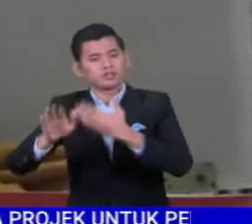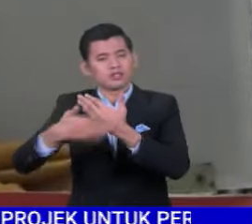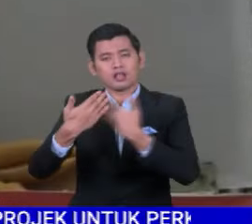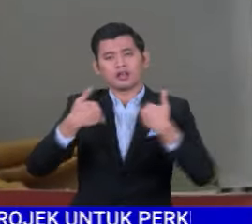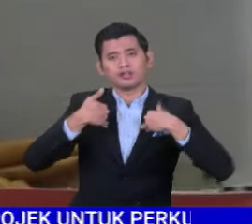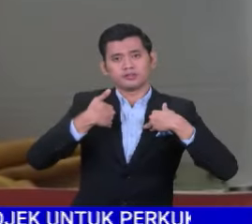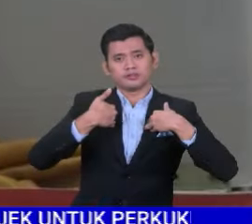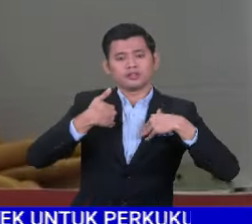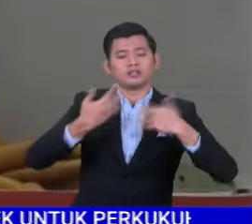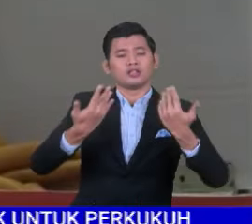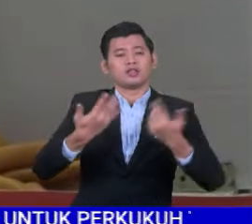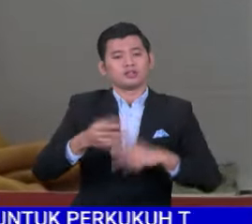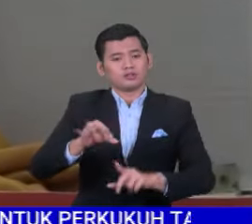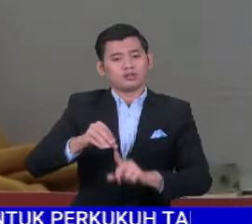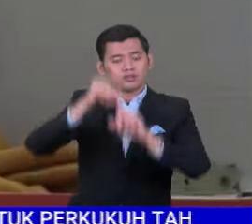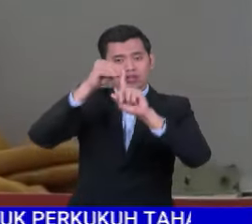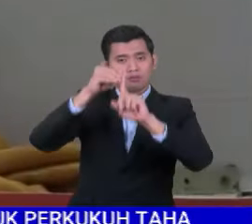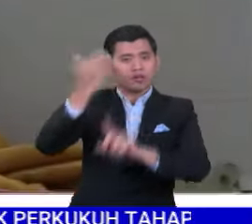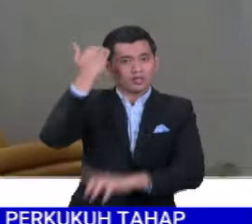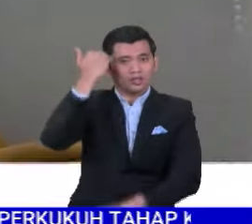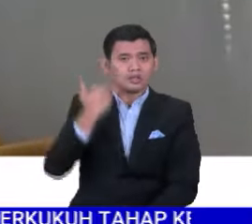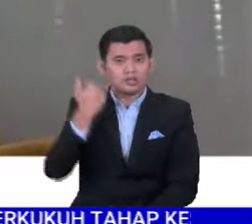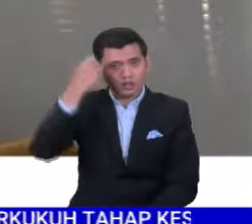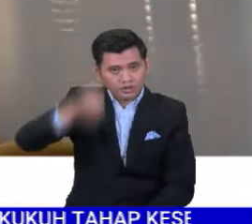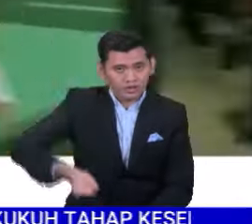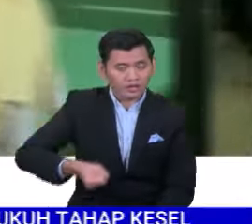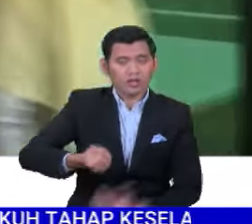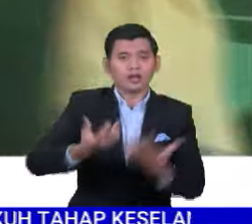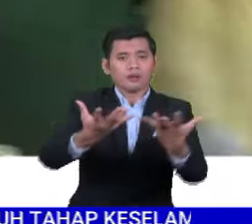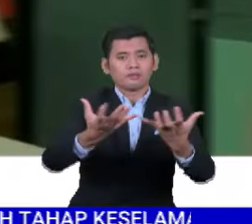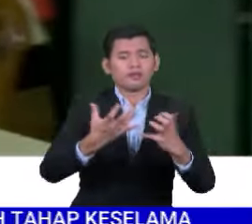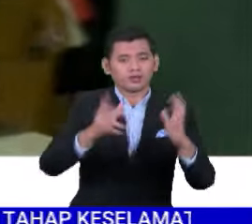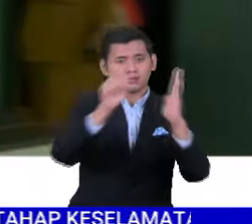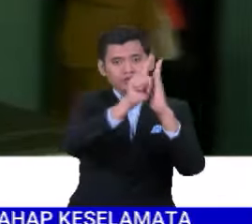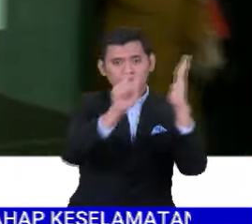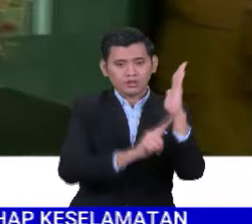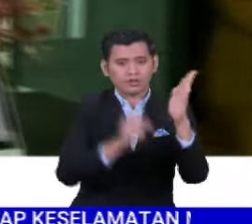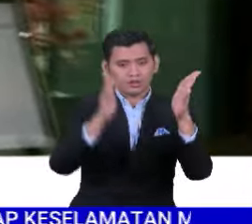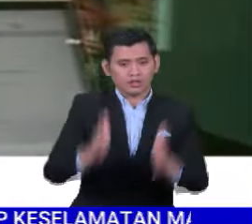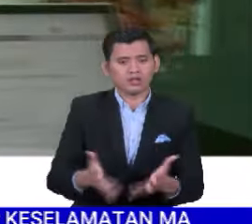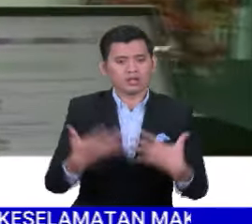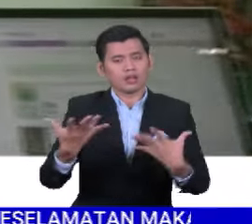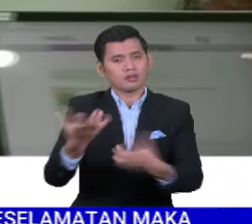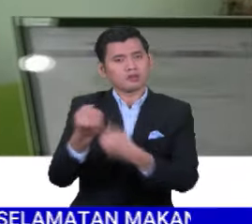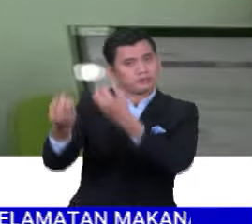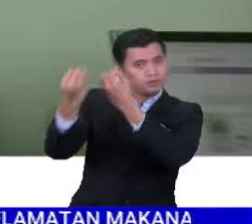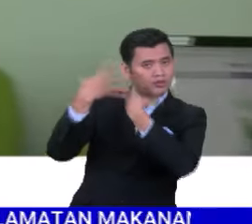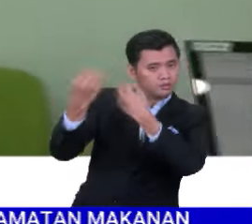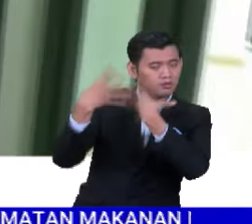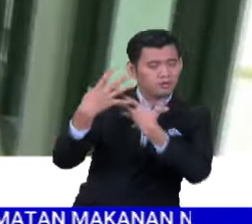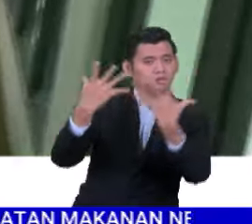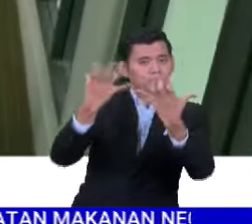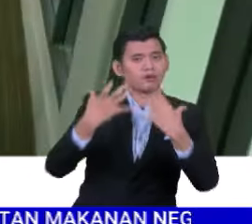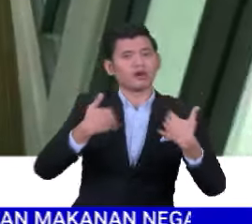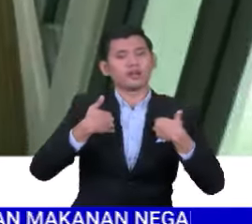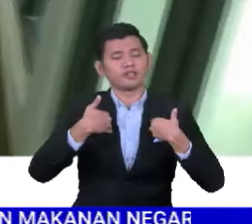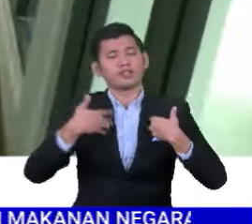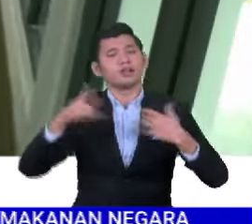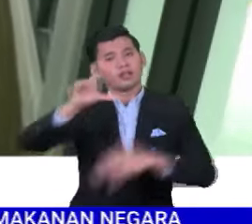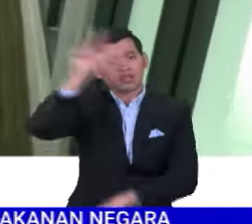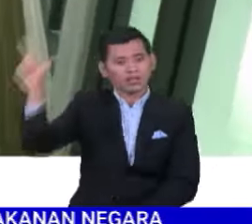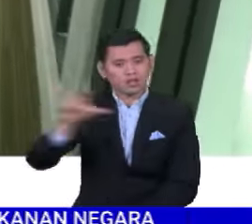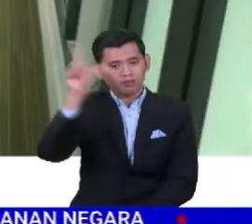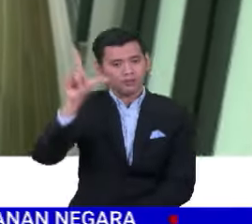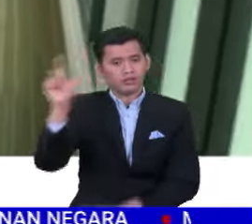badan-badan terutamanya khakiman, lawyer-lawyer yang kita dapat feedback daripada mereka ini memerlukan